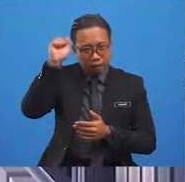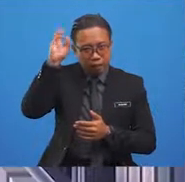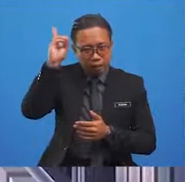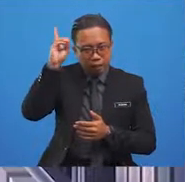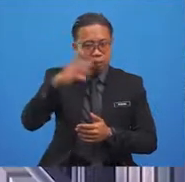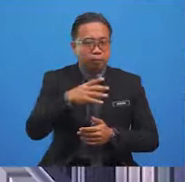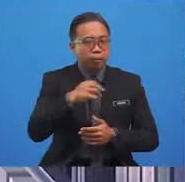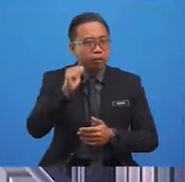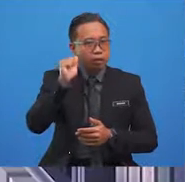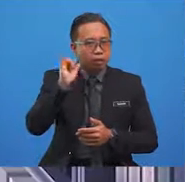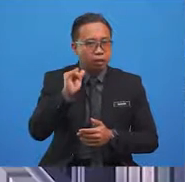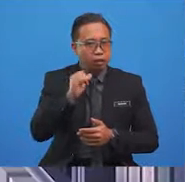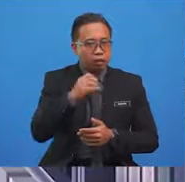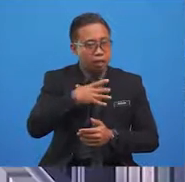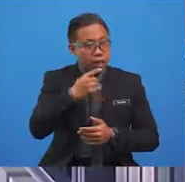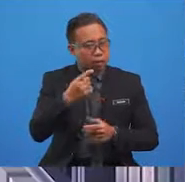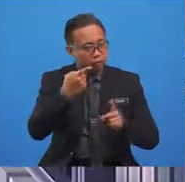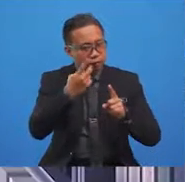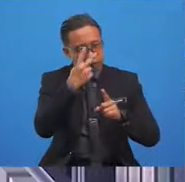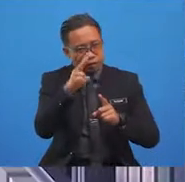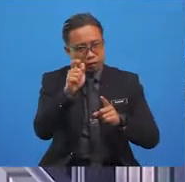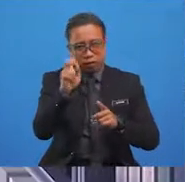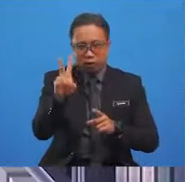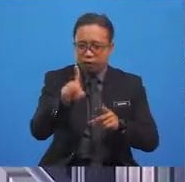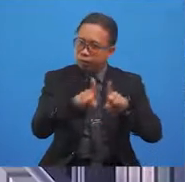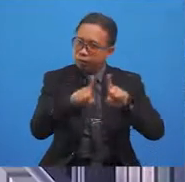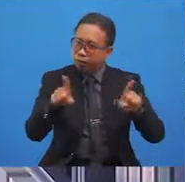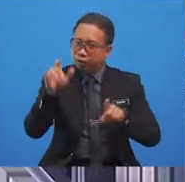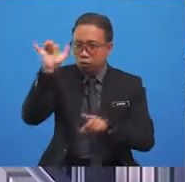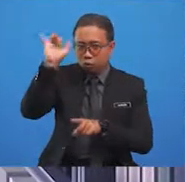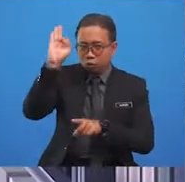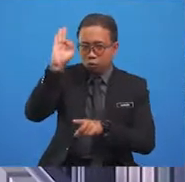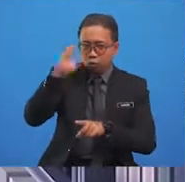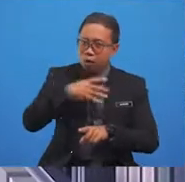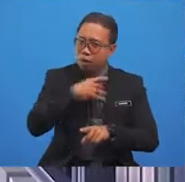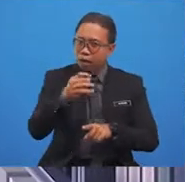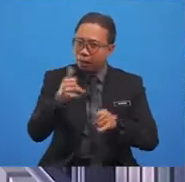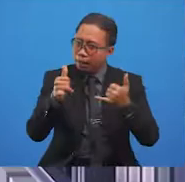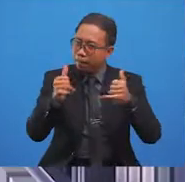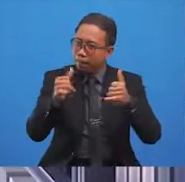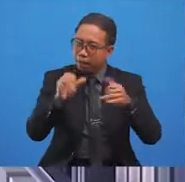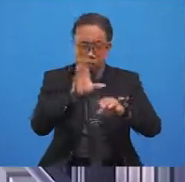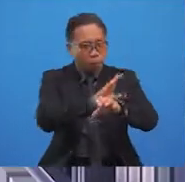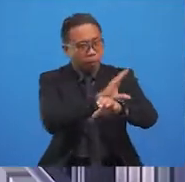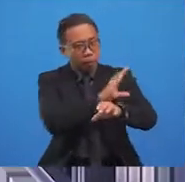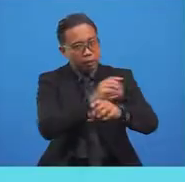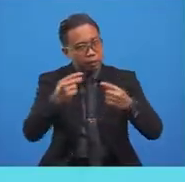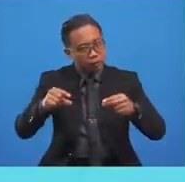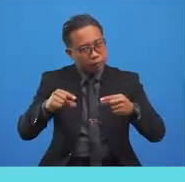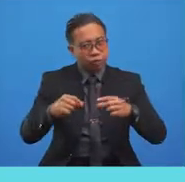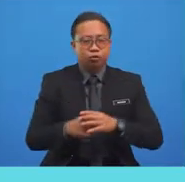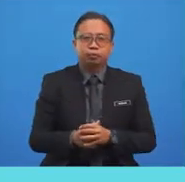love to watch TV. But Yusuf likes to play computer games.